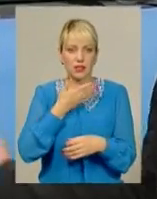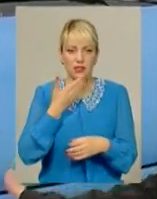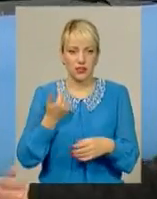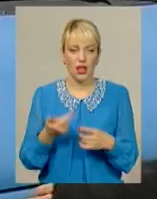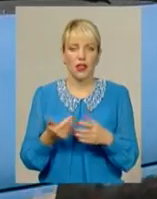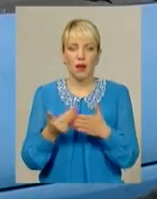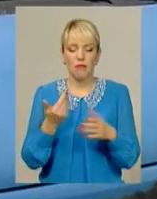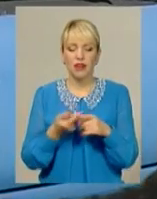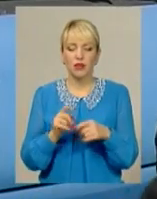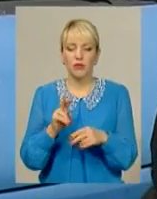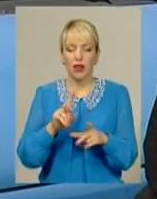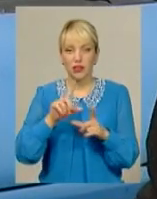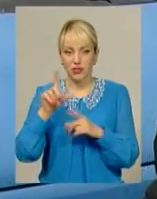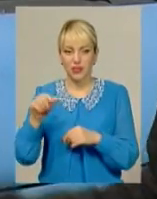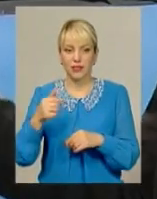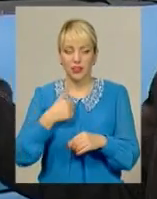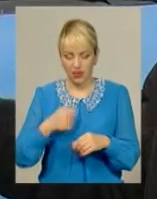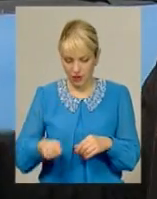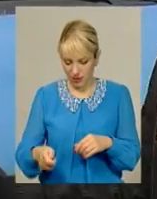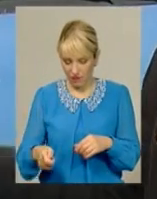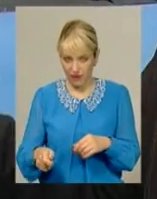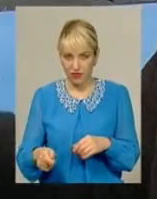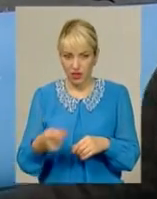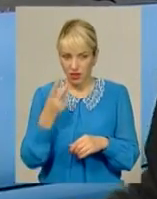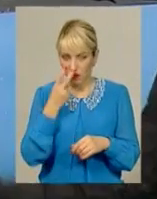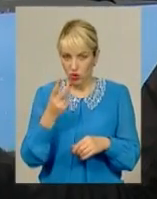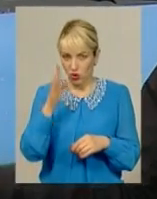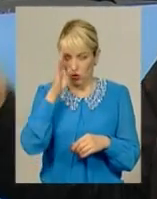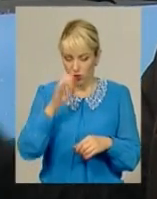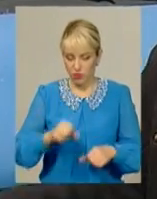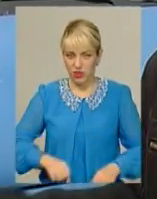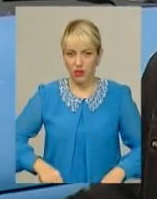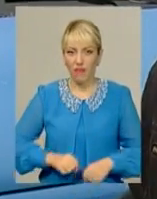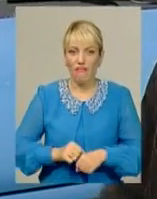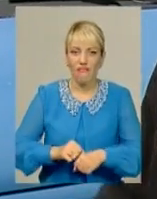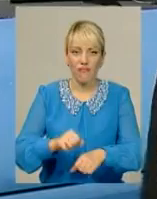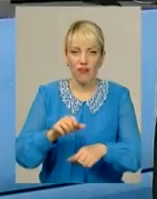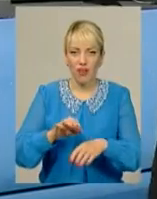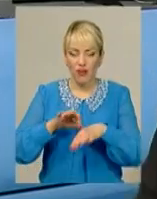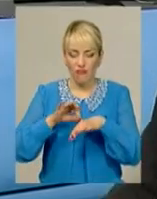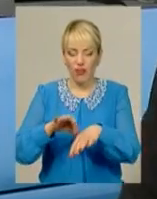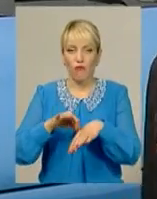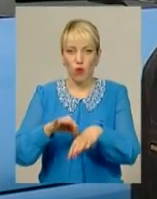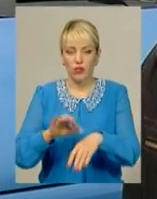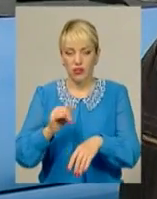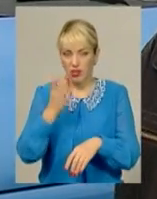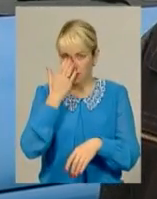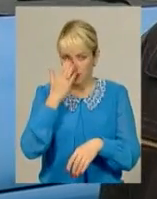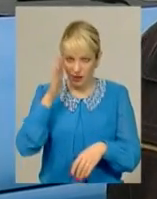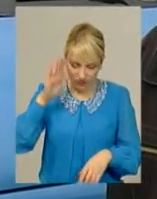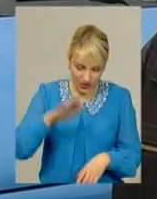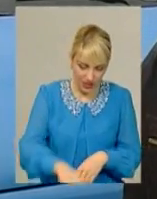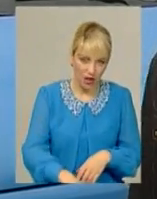сів в машину, вже завів, дивлюсь, хлопців виводять із палатки і лицем землю вложать на асфальті,